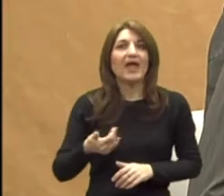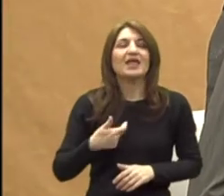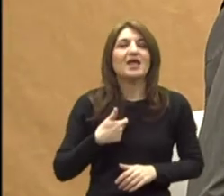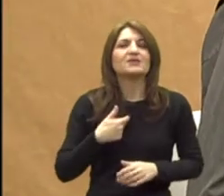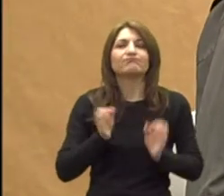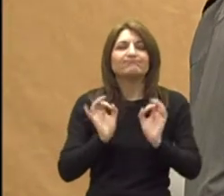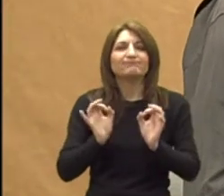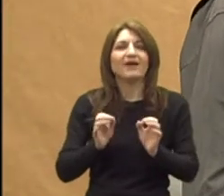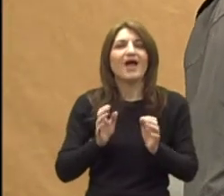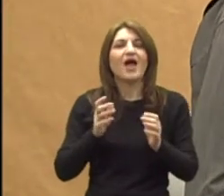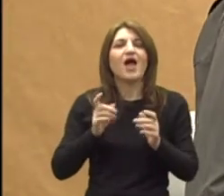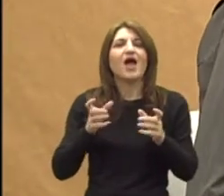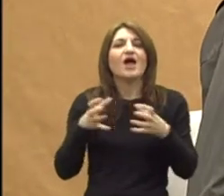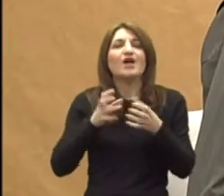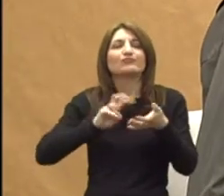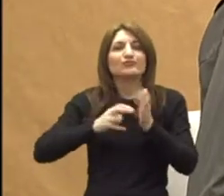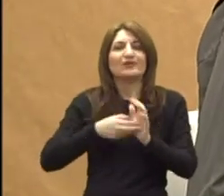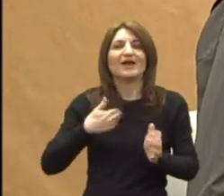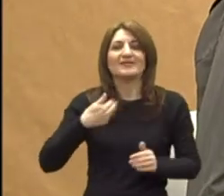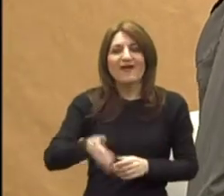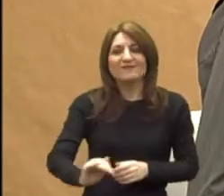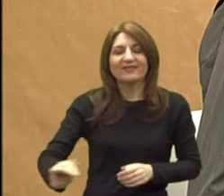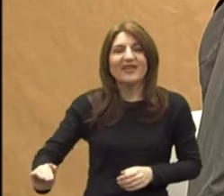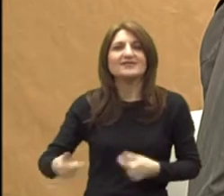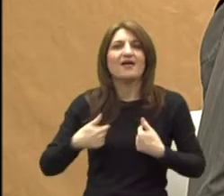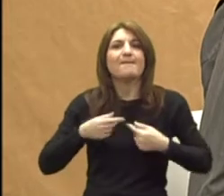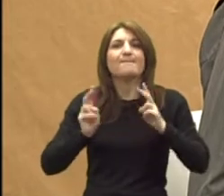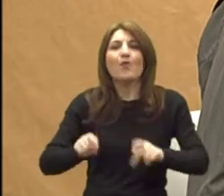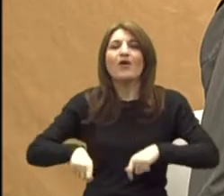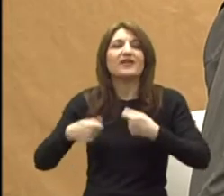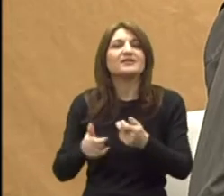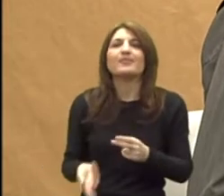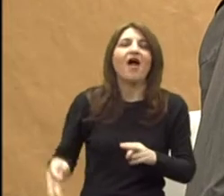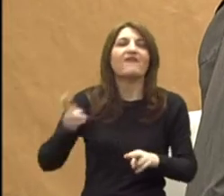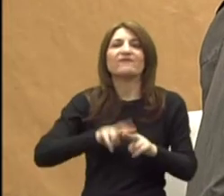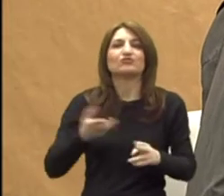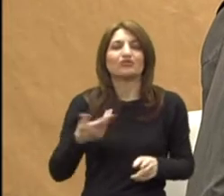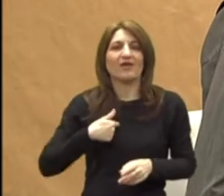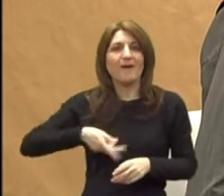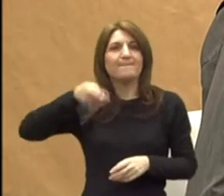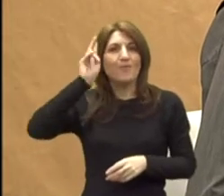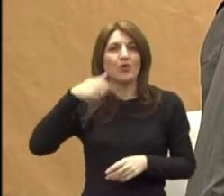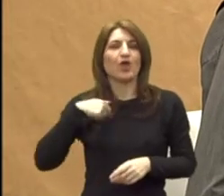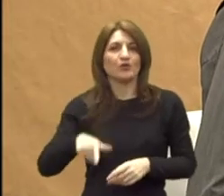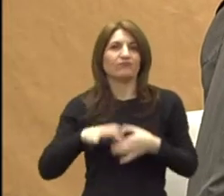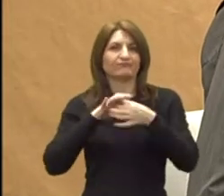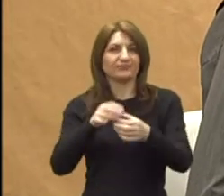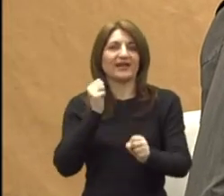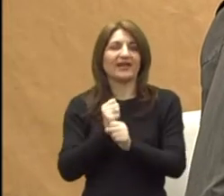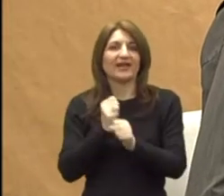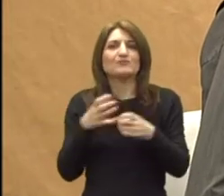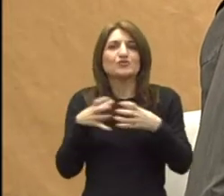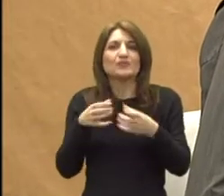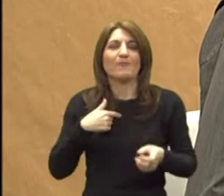svoju djecu. Djecu koja su u skupini. I da im mogu punuti ono najviše što mogu. I to svakodnevno radim zajedno sa mojim kolegicama u